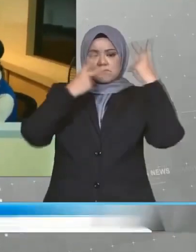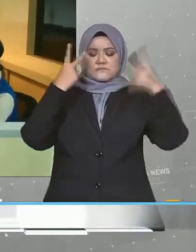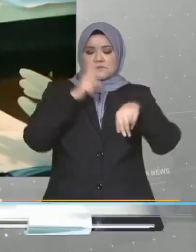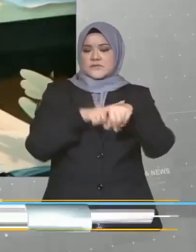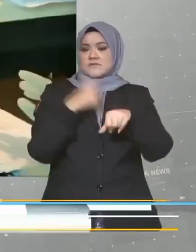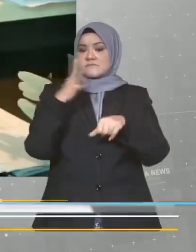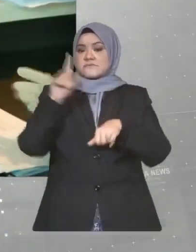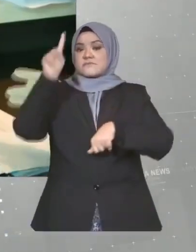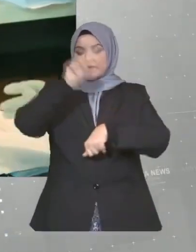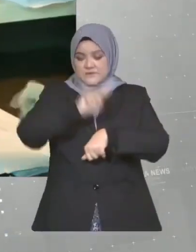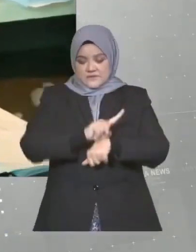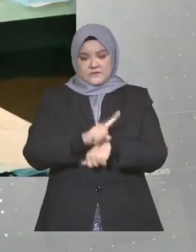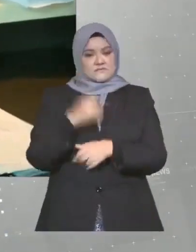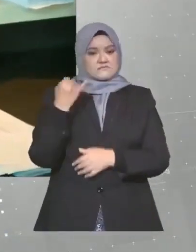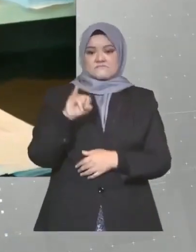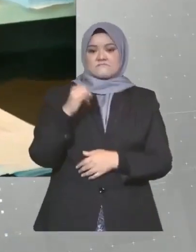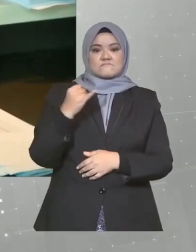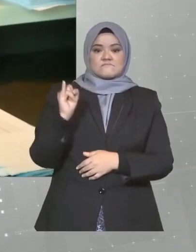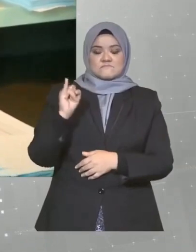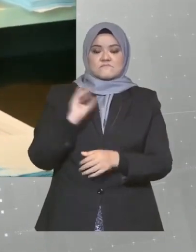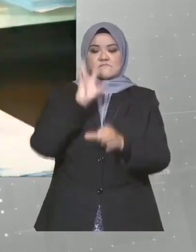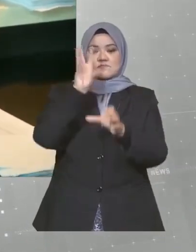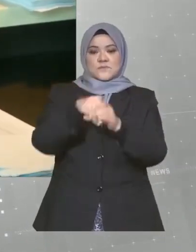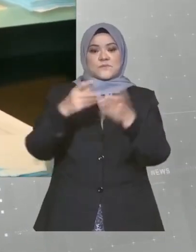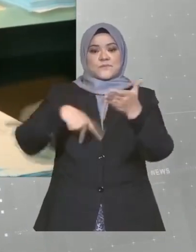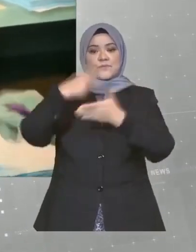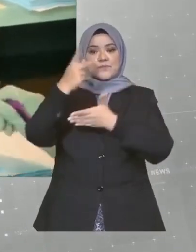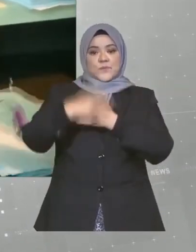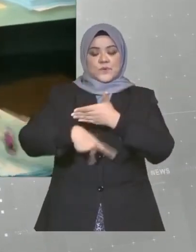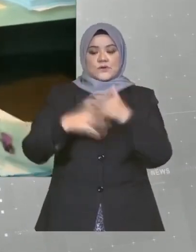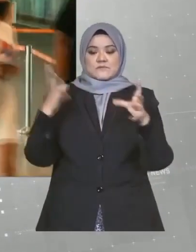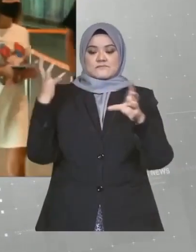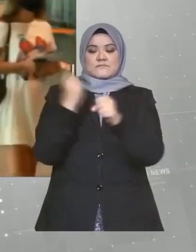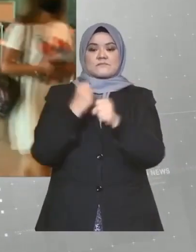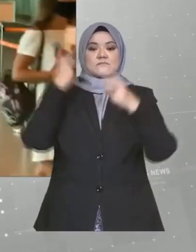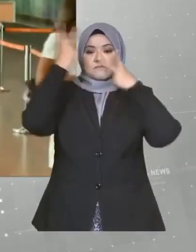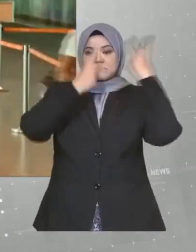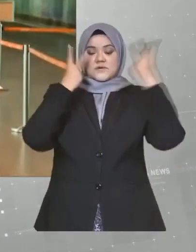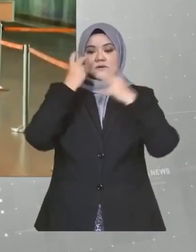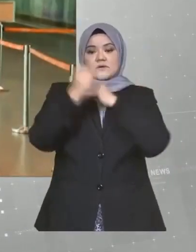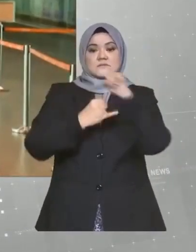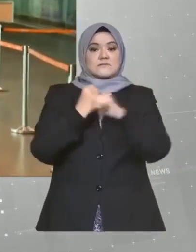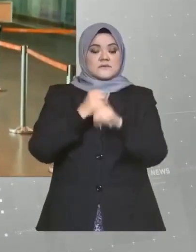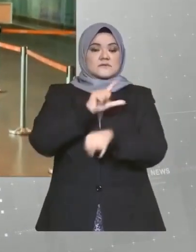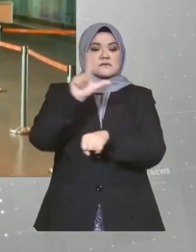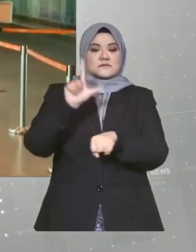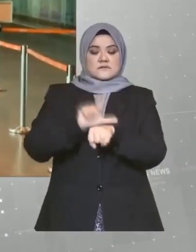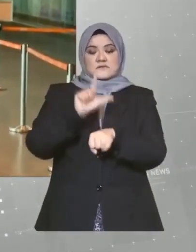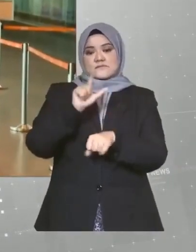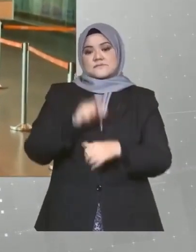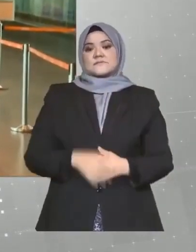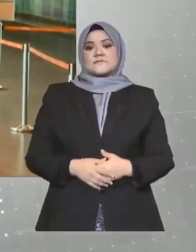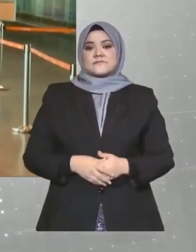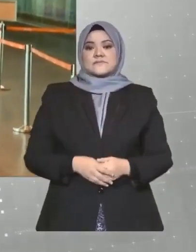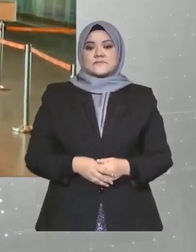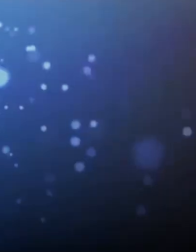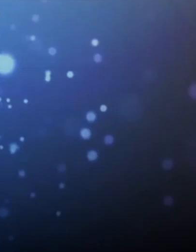tempoh 14 hari tidak dibenarkan menyertai program Gelembung Pelancongan Antarabangsa Langkawi. Terima kasih